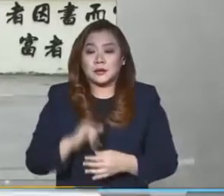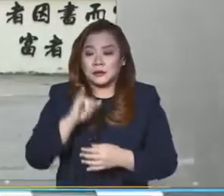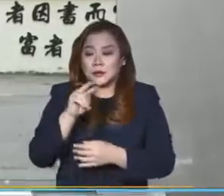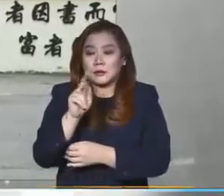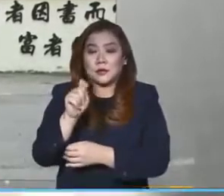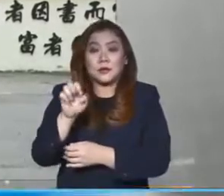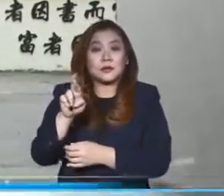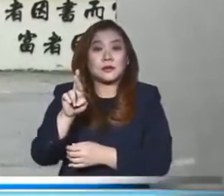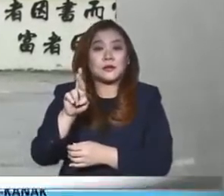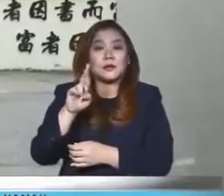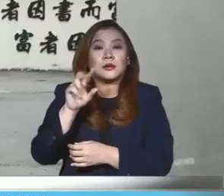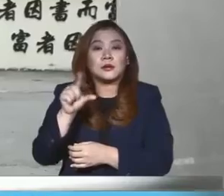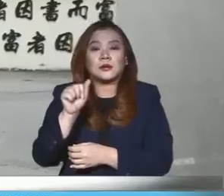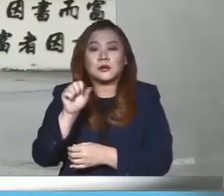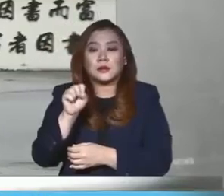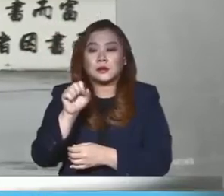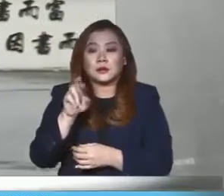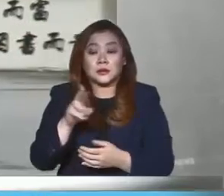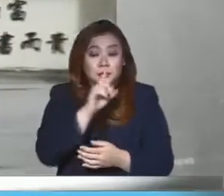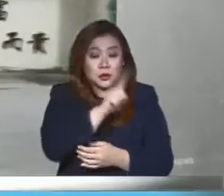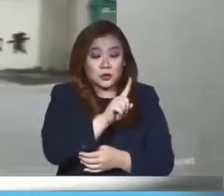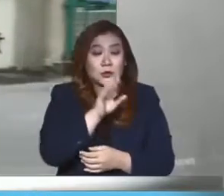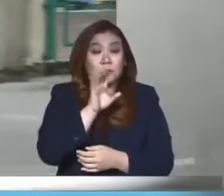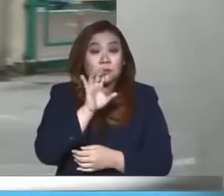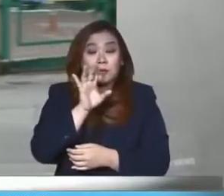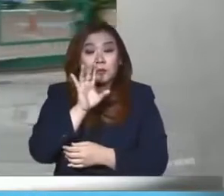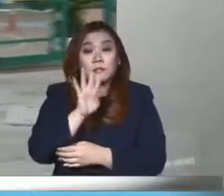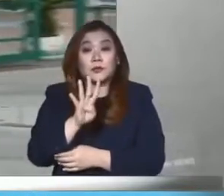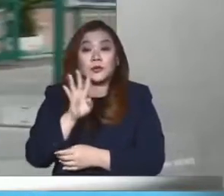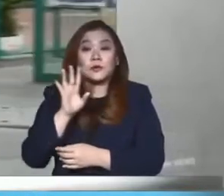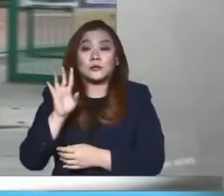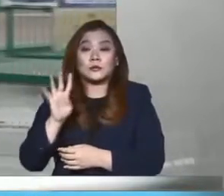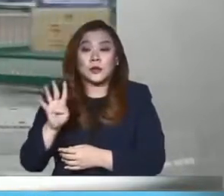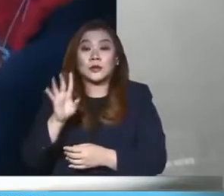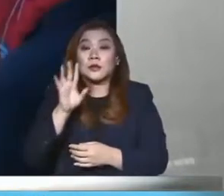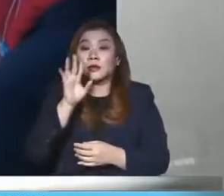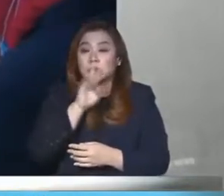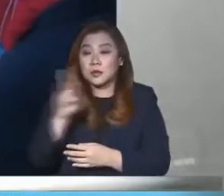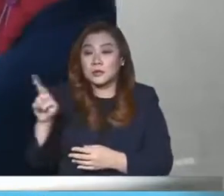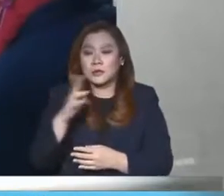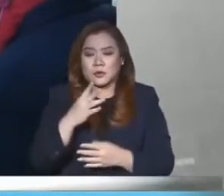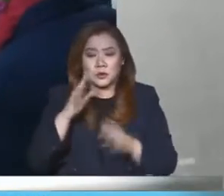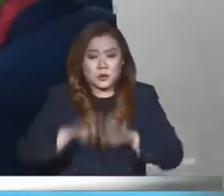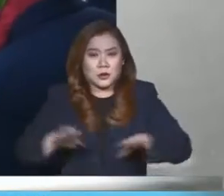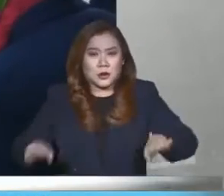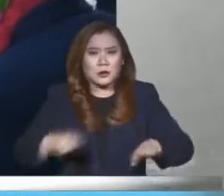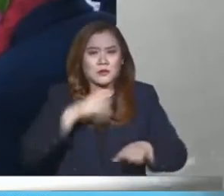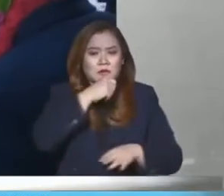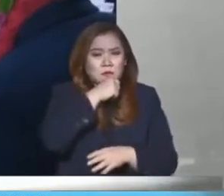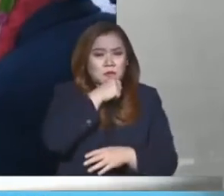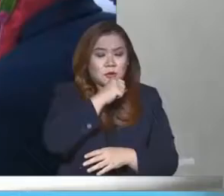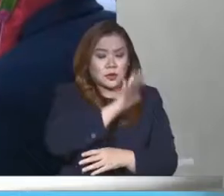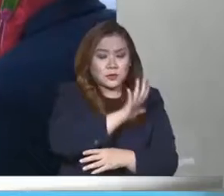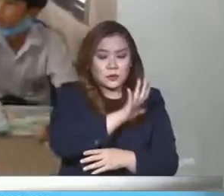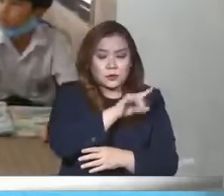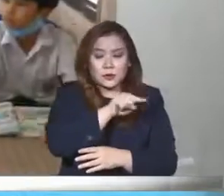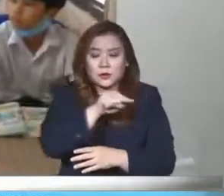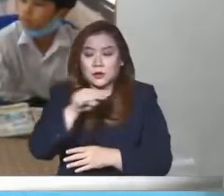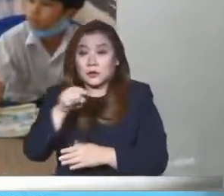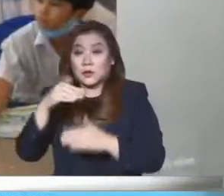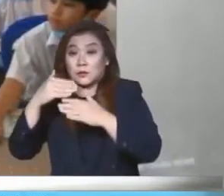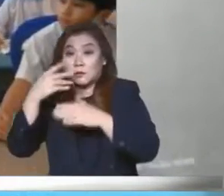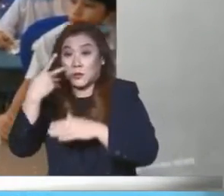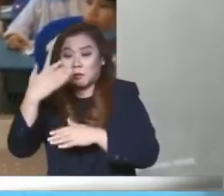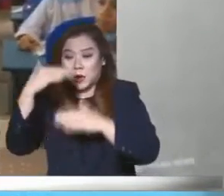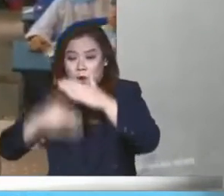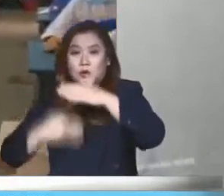Sehingga kini seramai 484,639 kanak-kanak berumur 5 hingga bawah 12